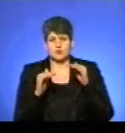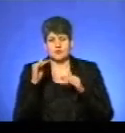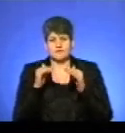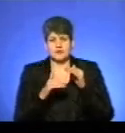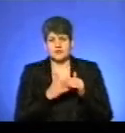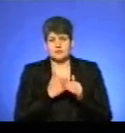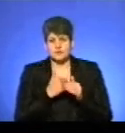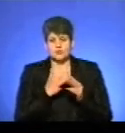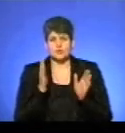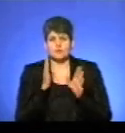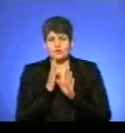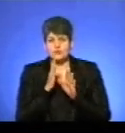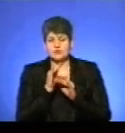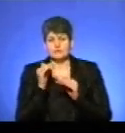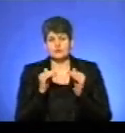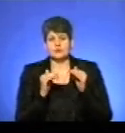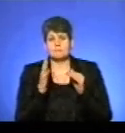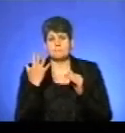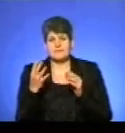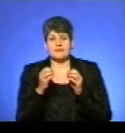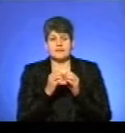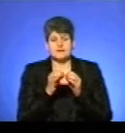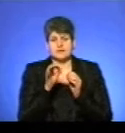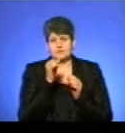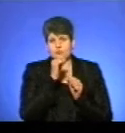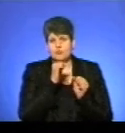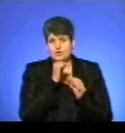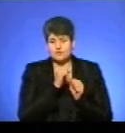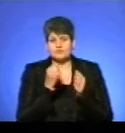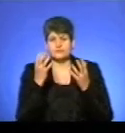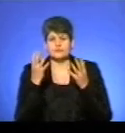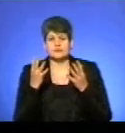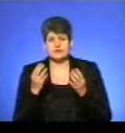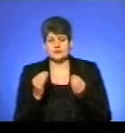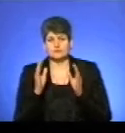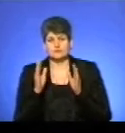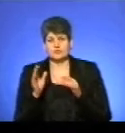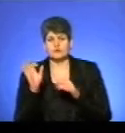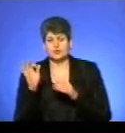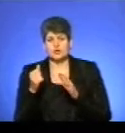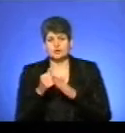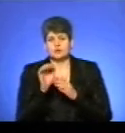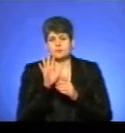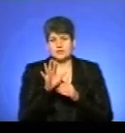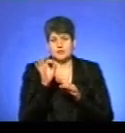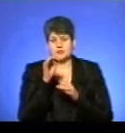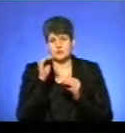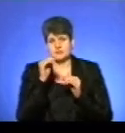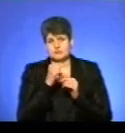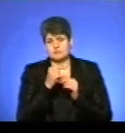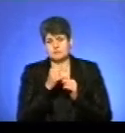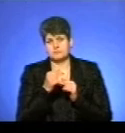Нічні температури коливатимуться в межах 5-10 градусів морозу. Дені становитимуть від 0 до 5 градусів нижче нуля.